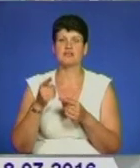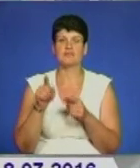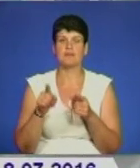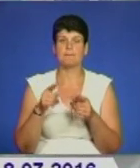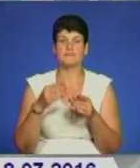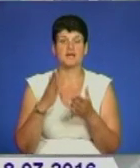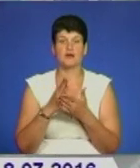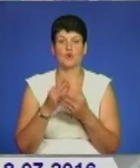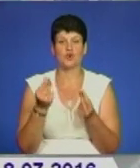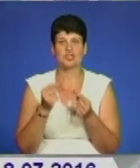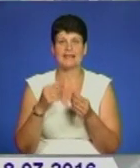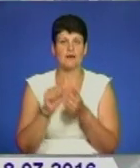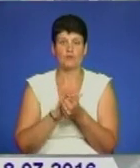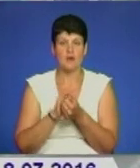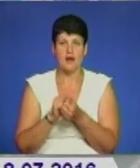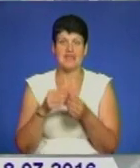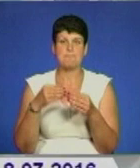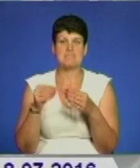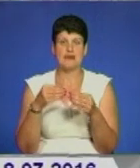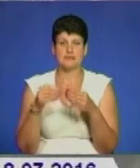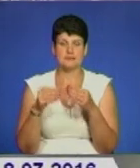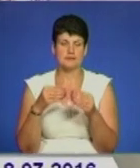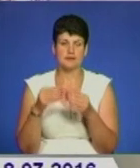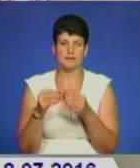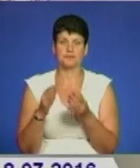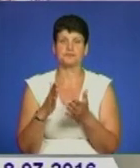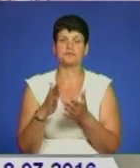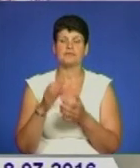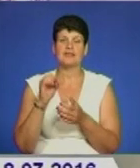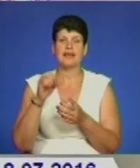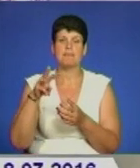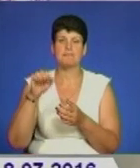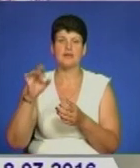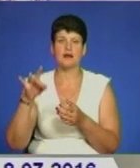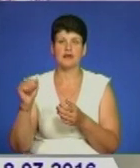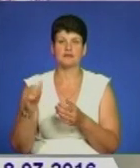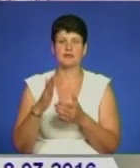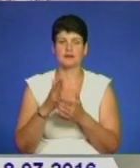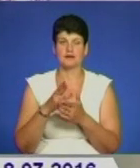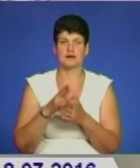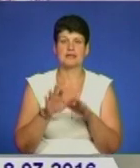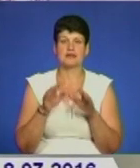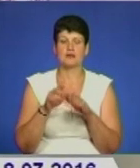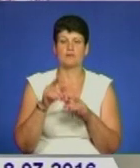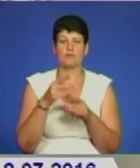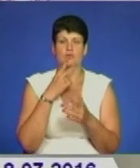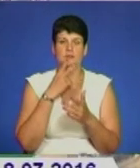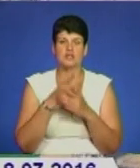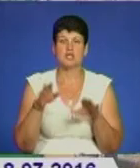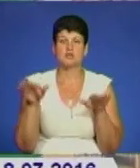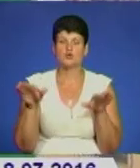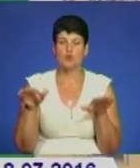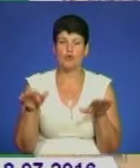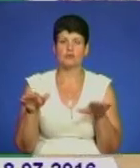пластикові. На всіх банкнотах об'єднаних Арабських Емірат водяний знак із зображенням сокола. А на купюрах Великобританії